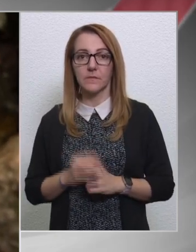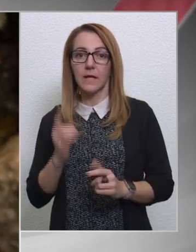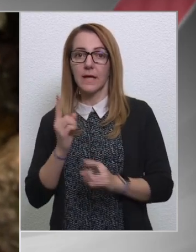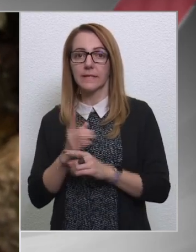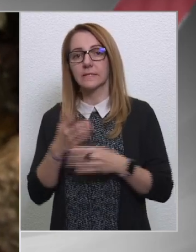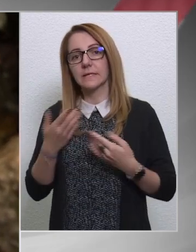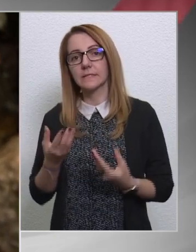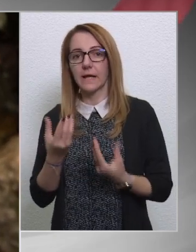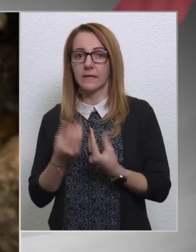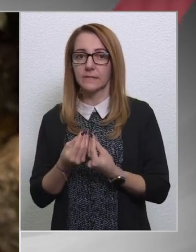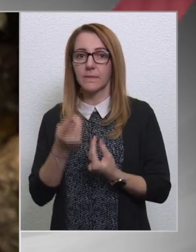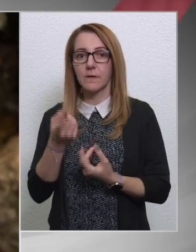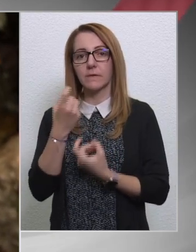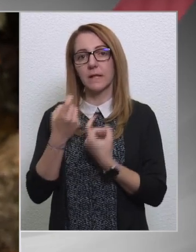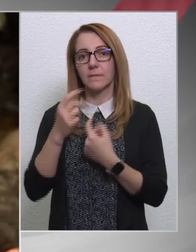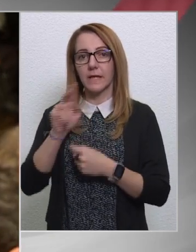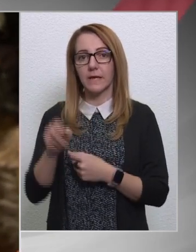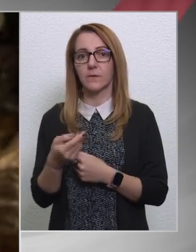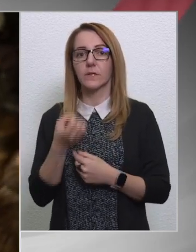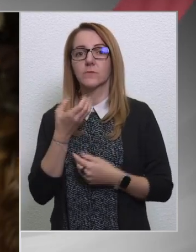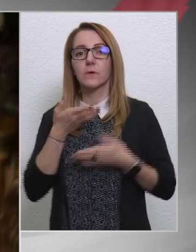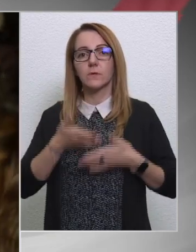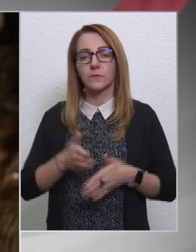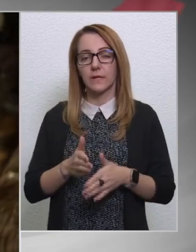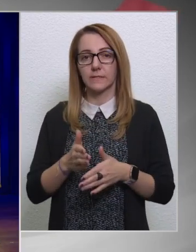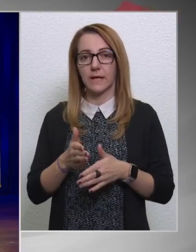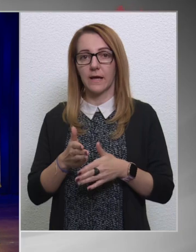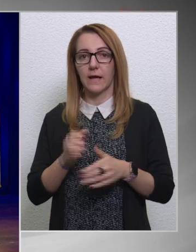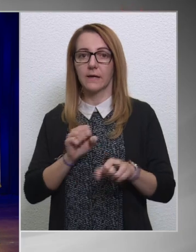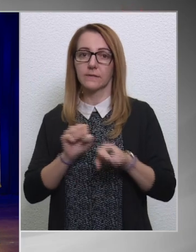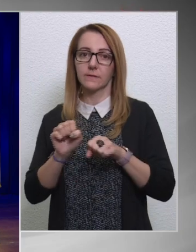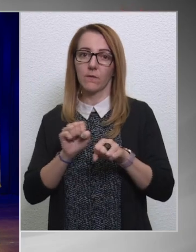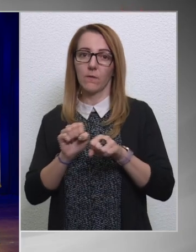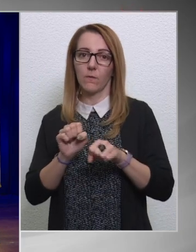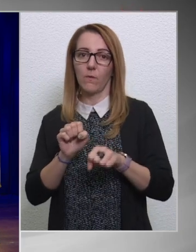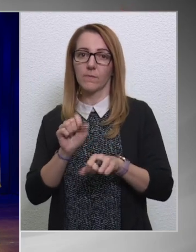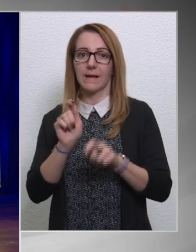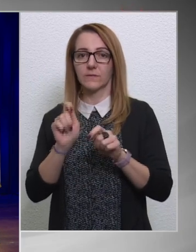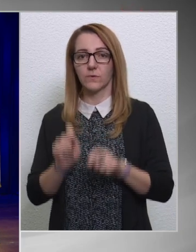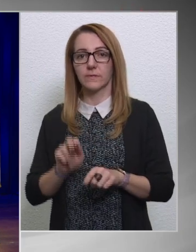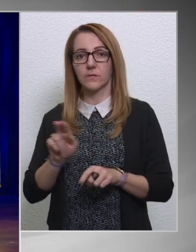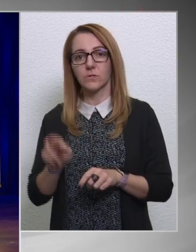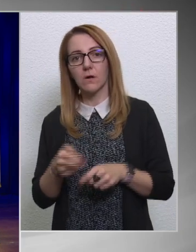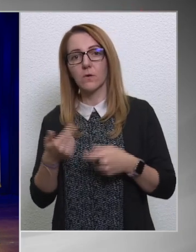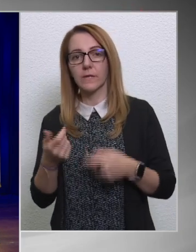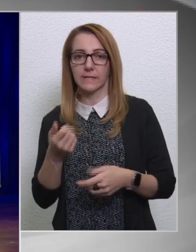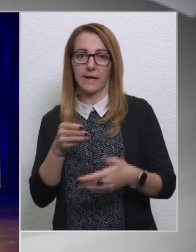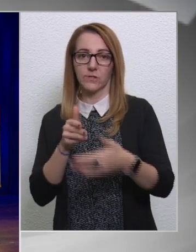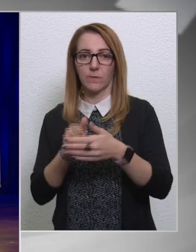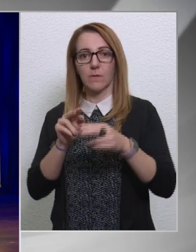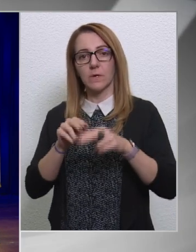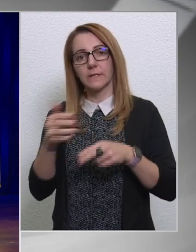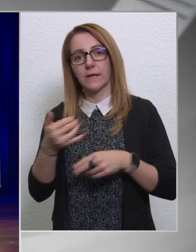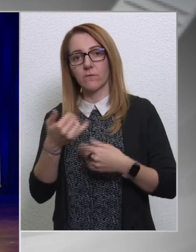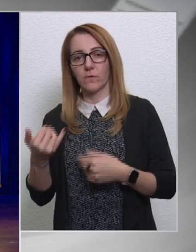egyetérte ezzel, mi a véleménye erről, és mikor születhet kormánydöntés arról, hogy ez az ársapka, ez felmarad a jövő évben is.